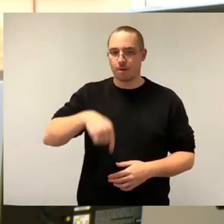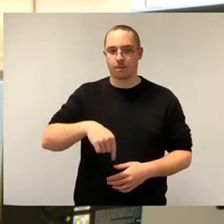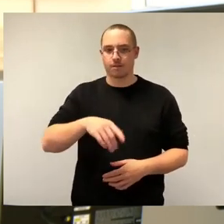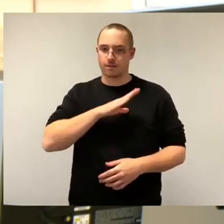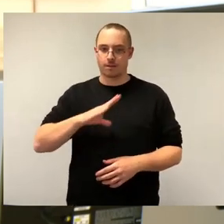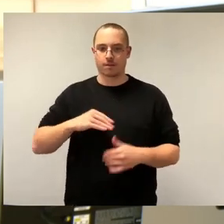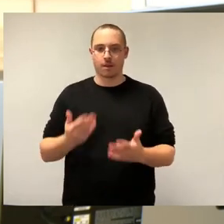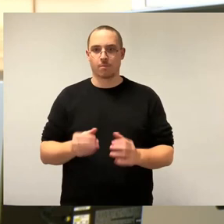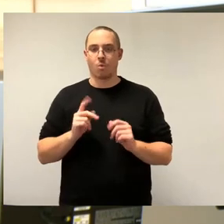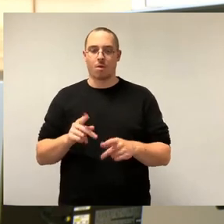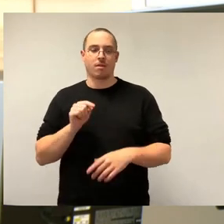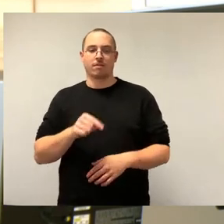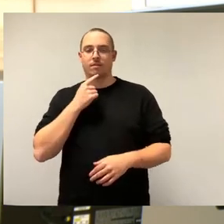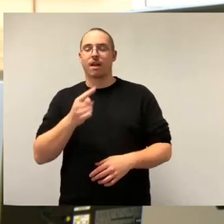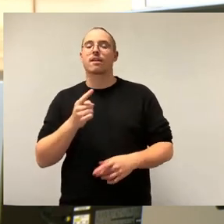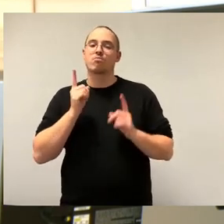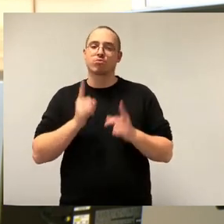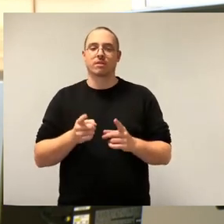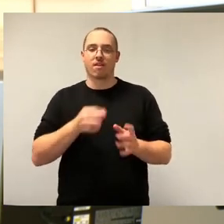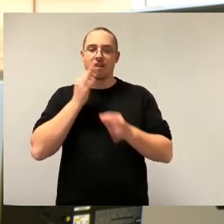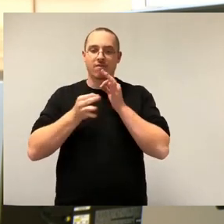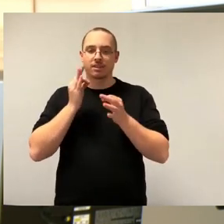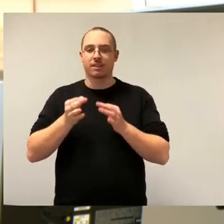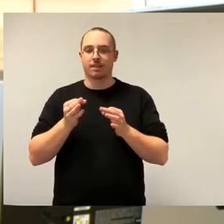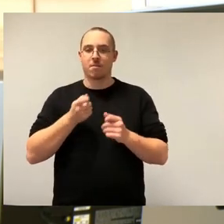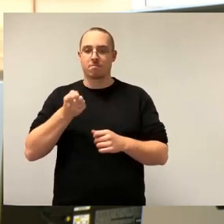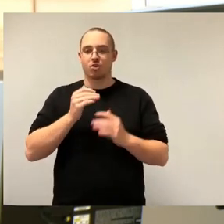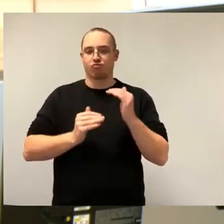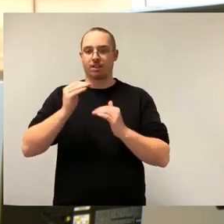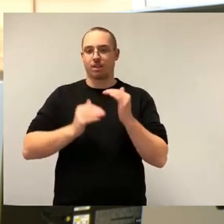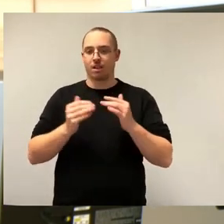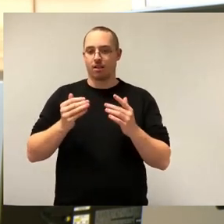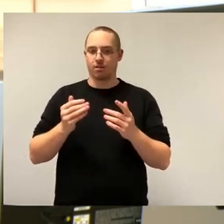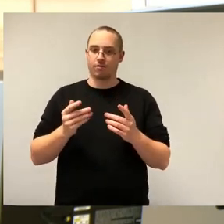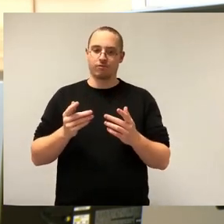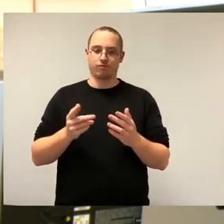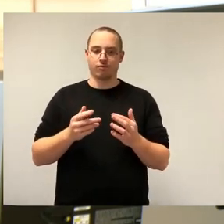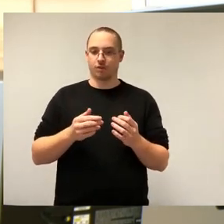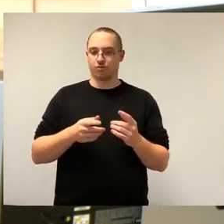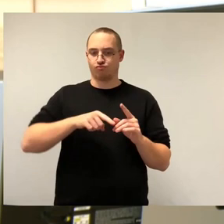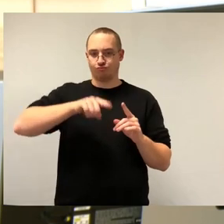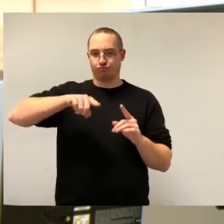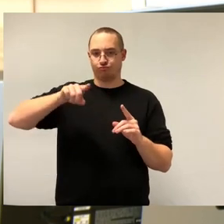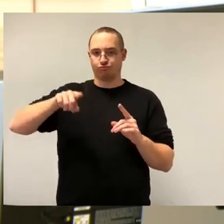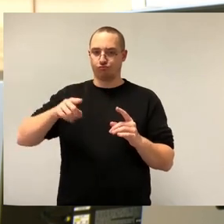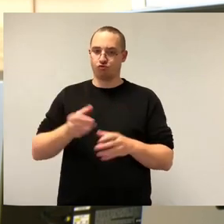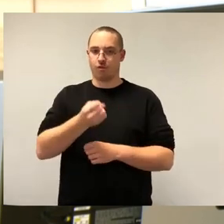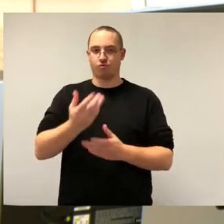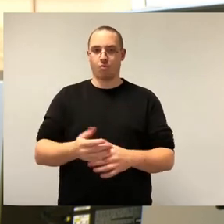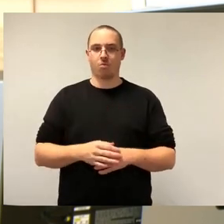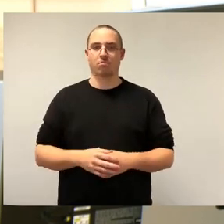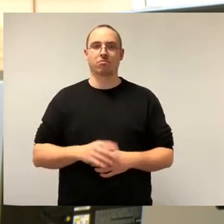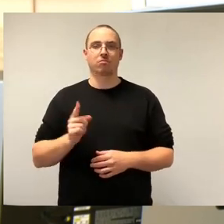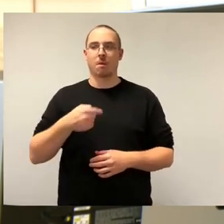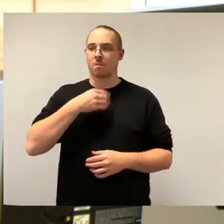qualifizierter Mietspiegel erstellt wird. Im Ausschuss hatte ich dann nachgefragt, ob nicht dann der Einzeiler ausreichen würde, die Stadt Dresden